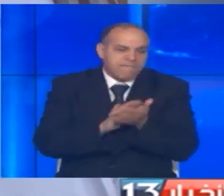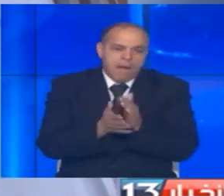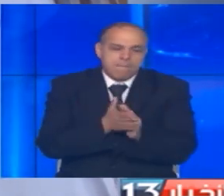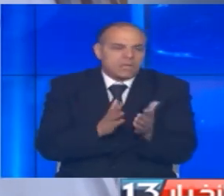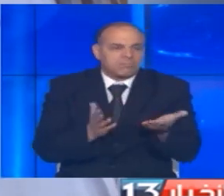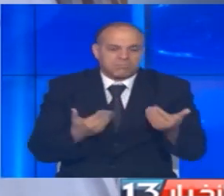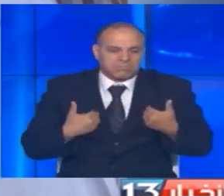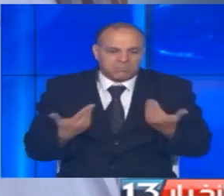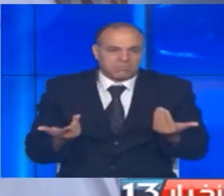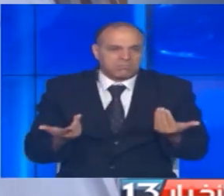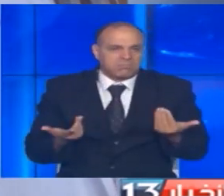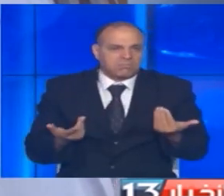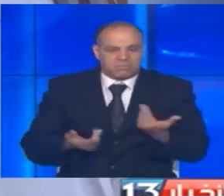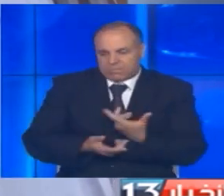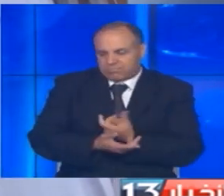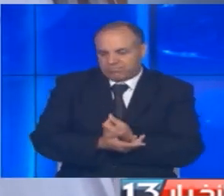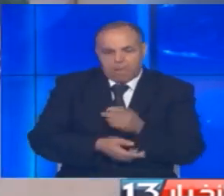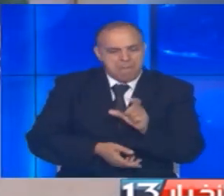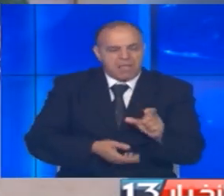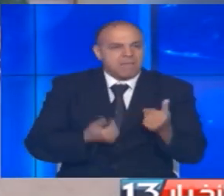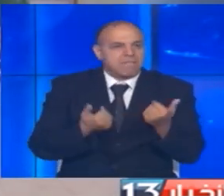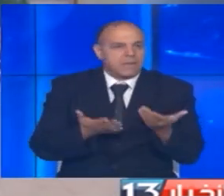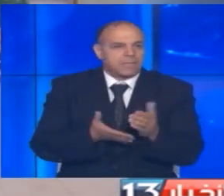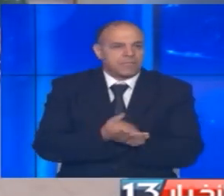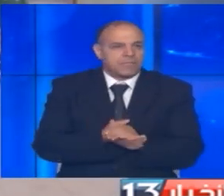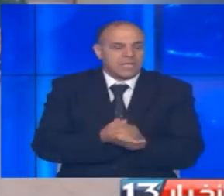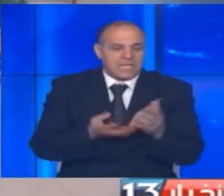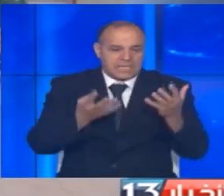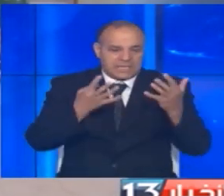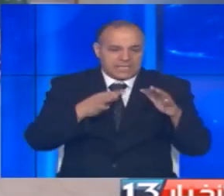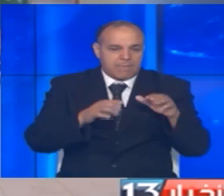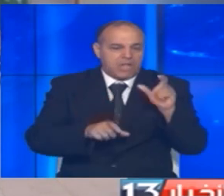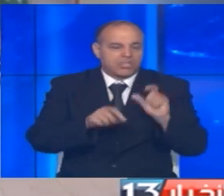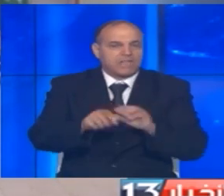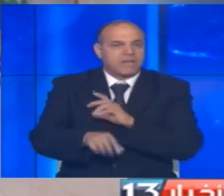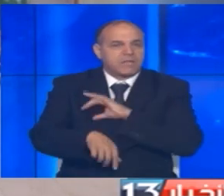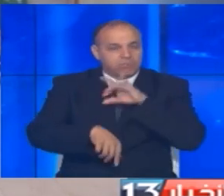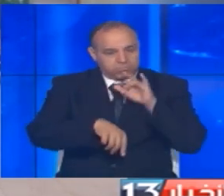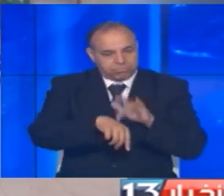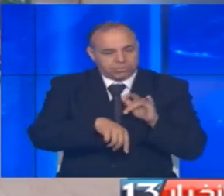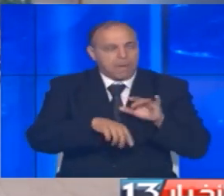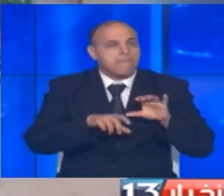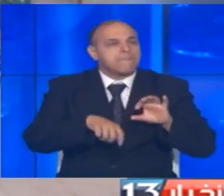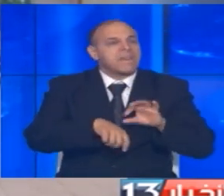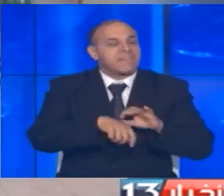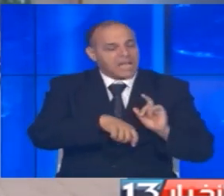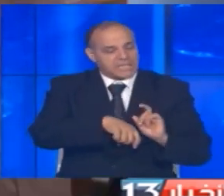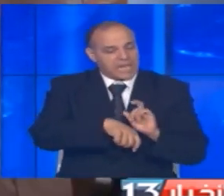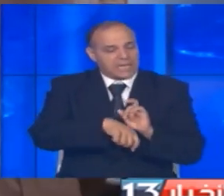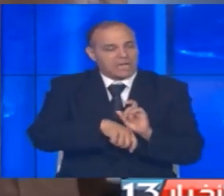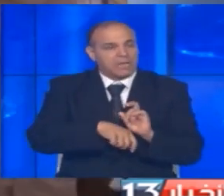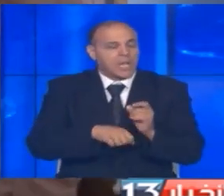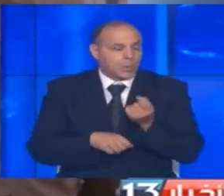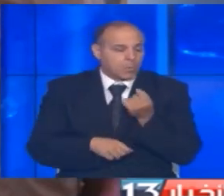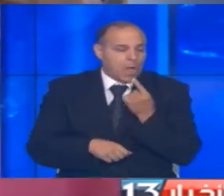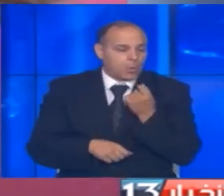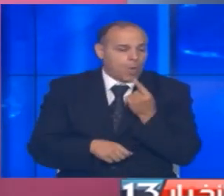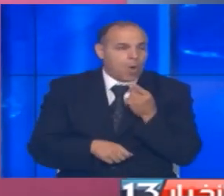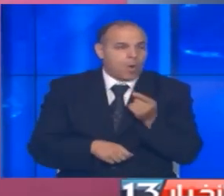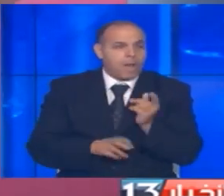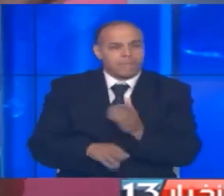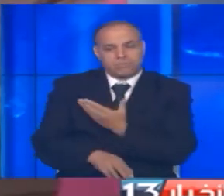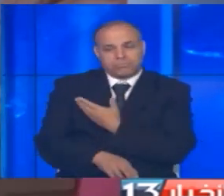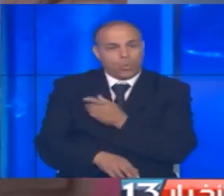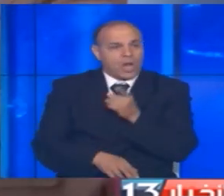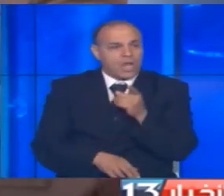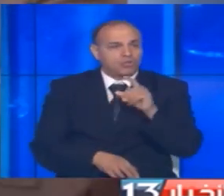يساعد في رفع المناعة عند المرضى حوالي 900 فلسطينيين مصاب بمرضى السرطان يتلقون العلاج في مستشفى